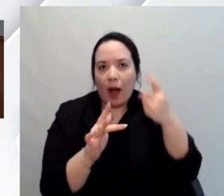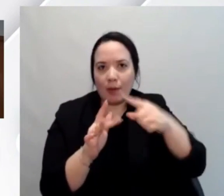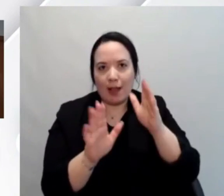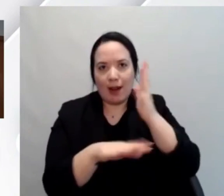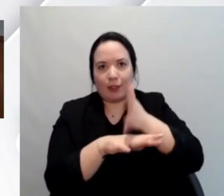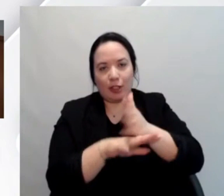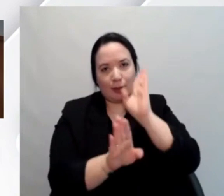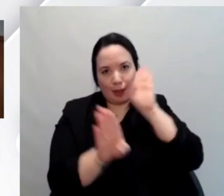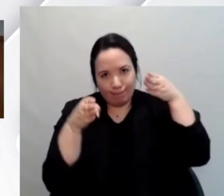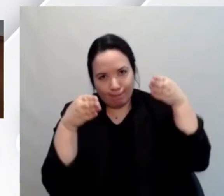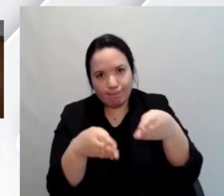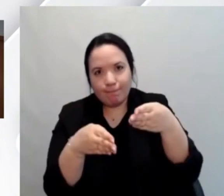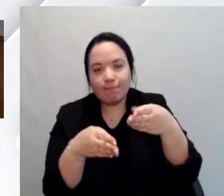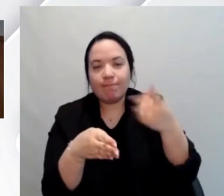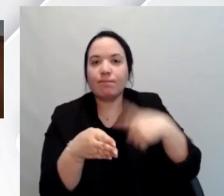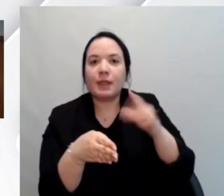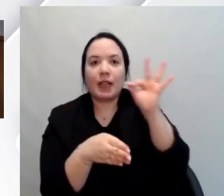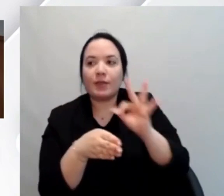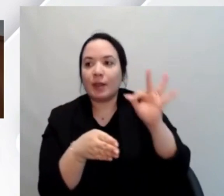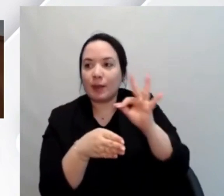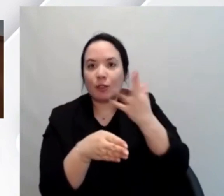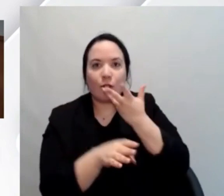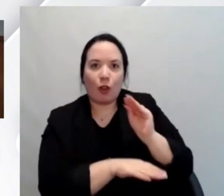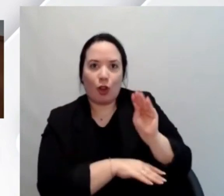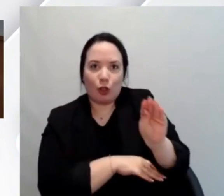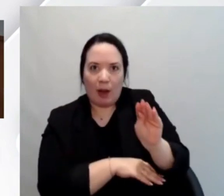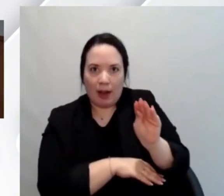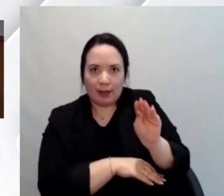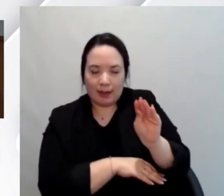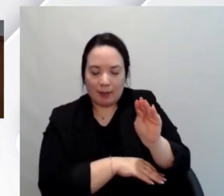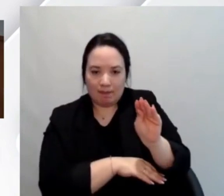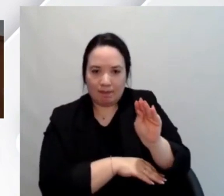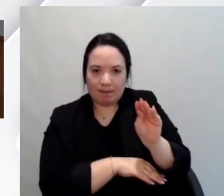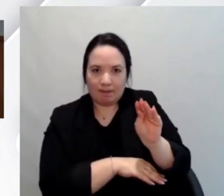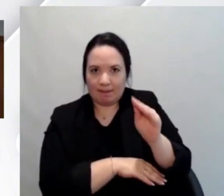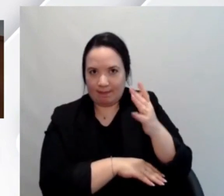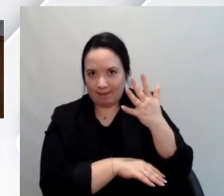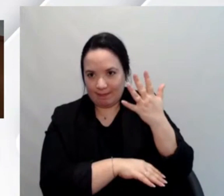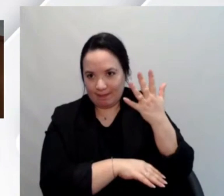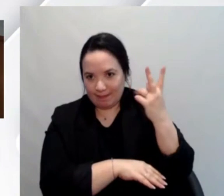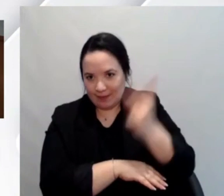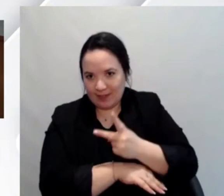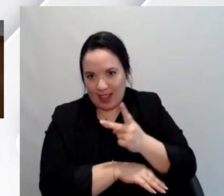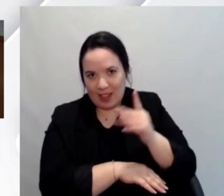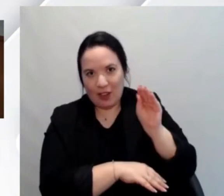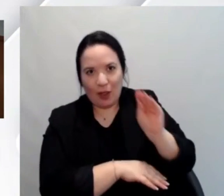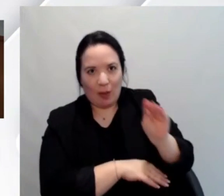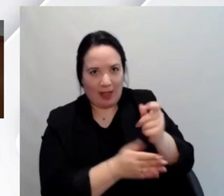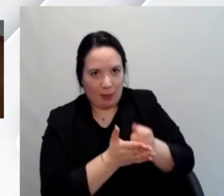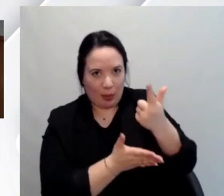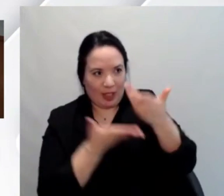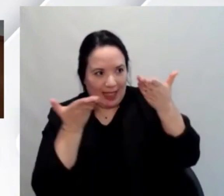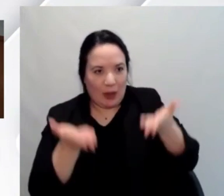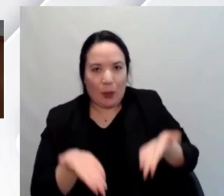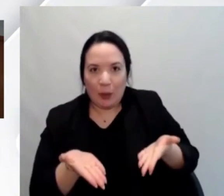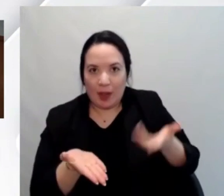Fabrizio faccio una domanda che gli pongono spesso in tutti gli ambiti, ma è importante farlo in questo ambito, che